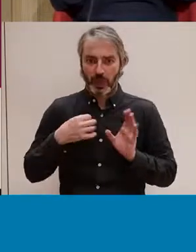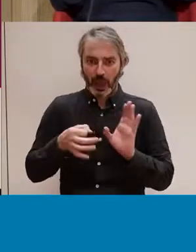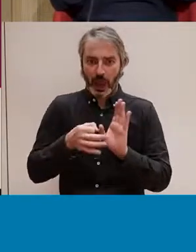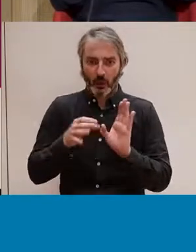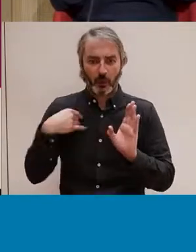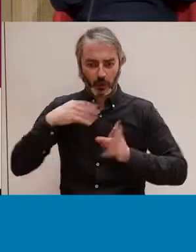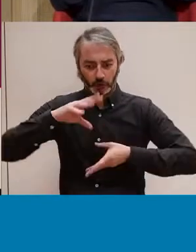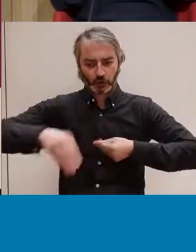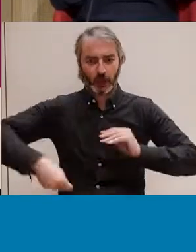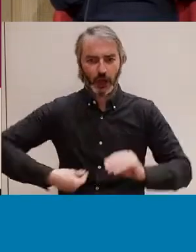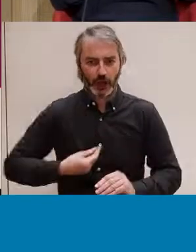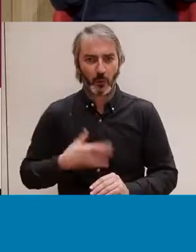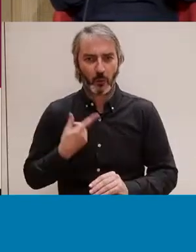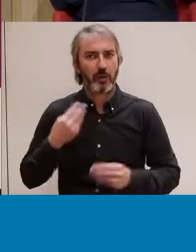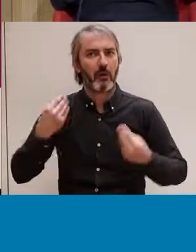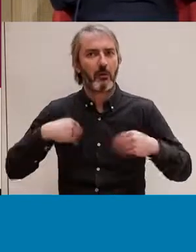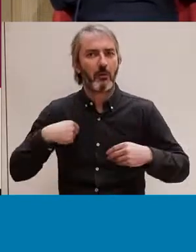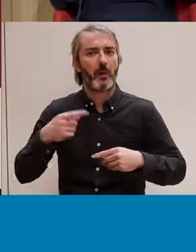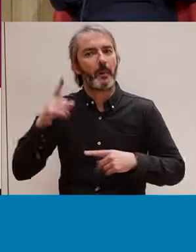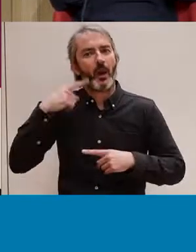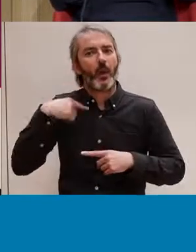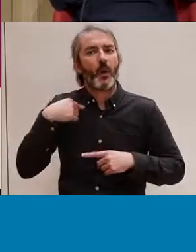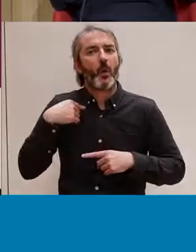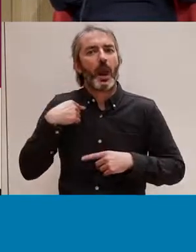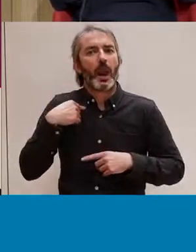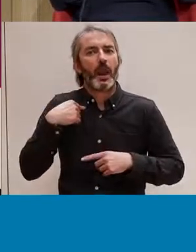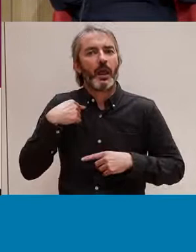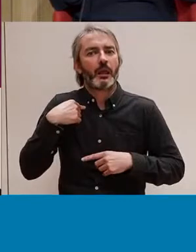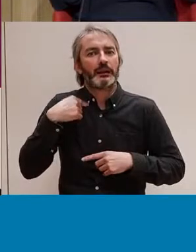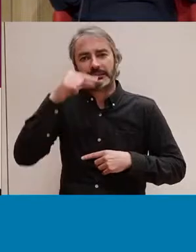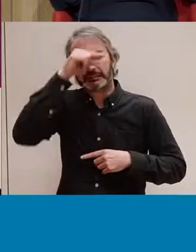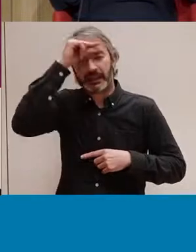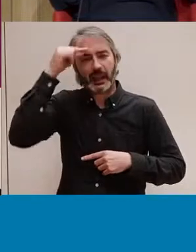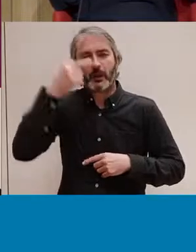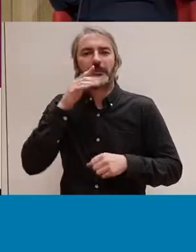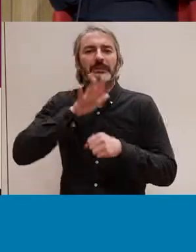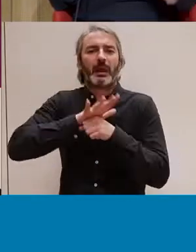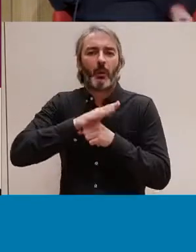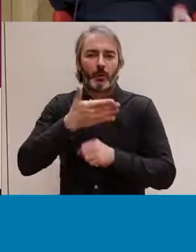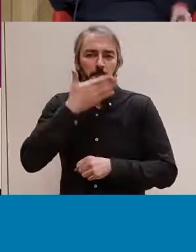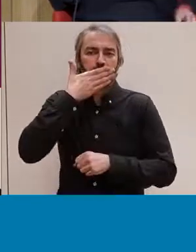com a persones ens pugui donar molt plaer o ens pugui provocar molta excitació.